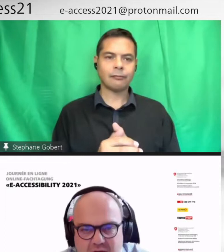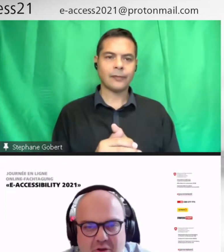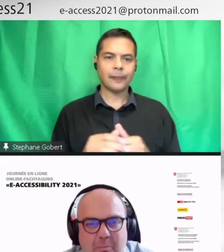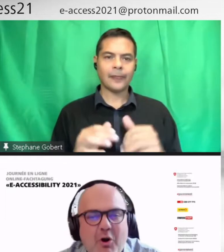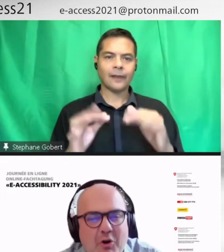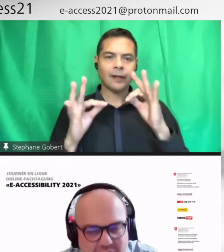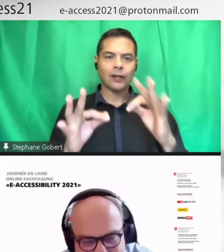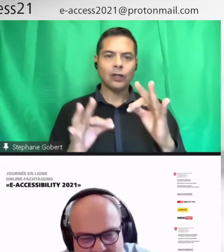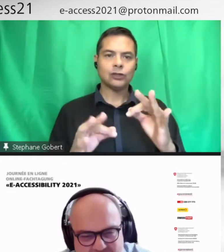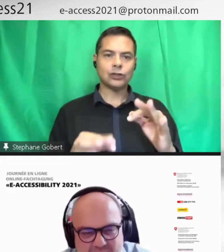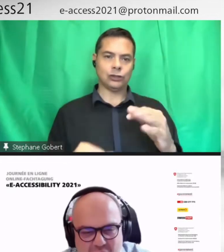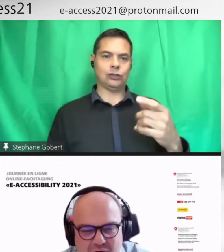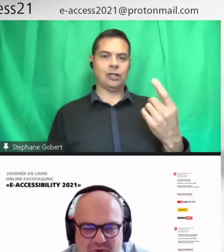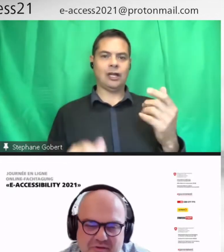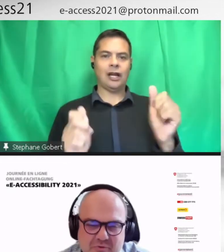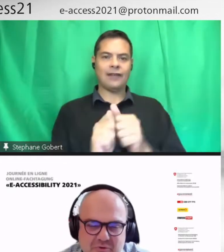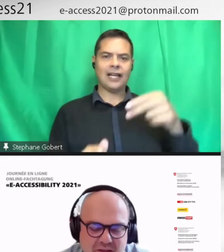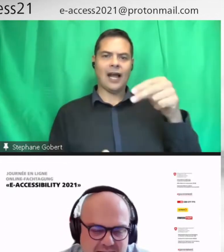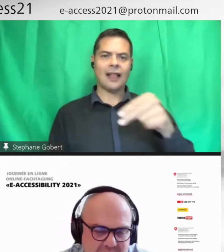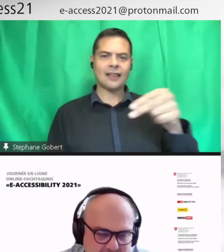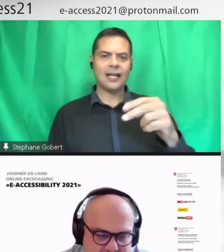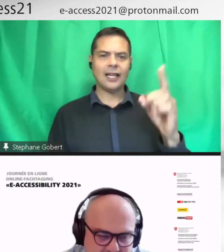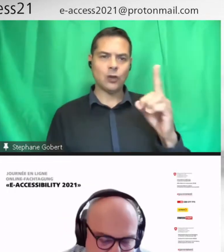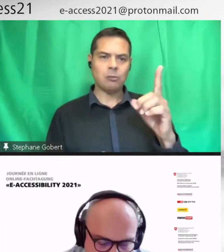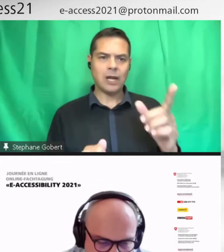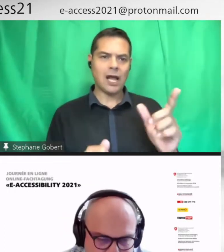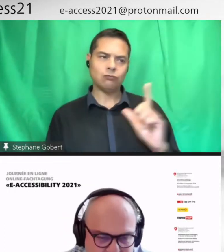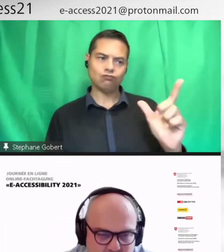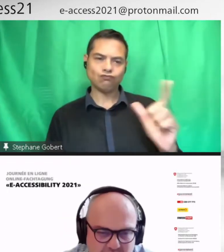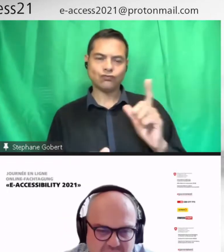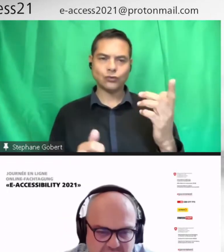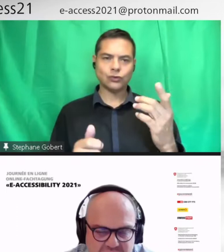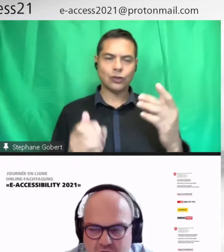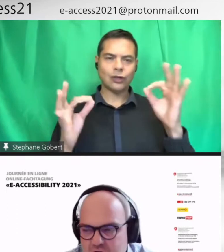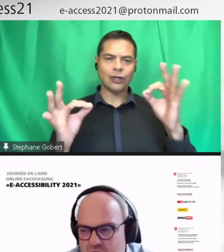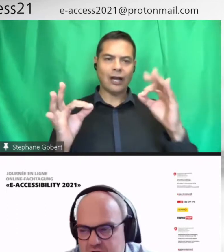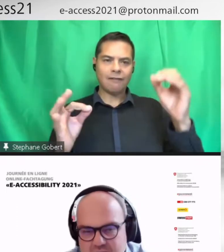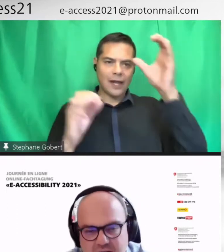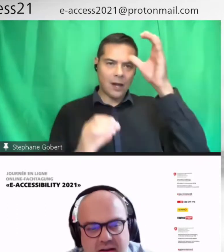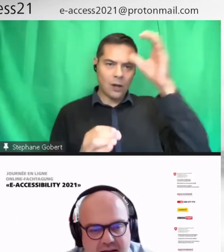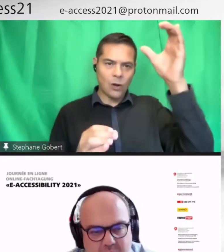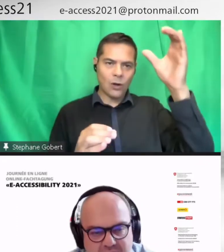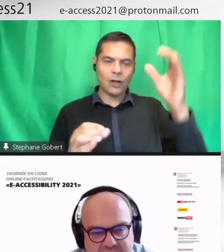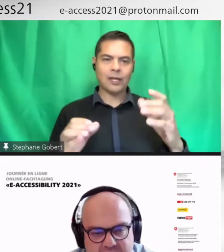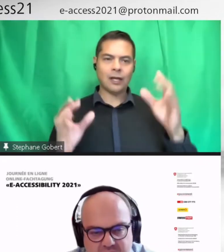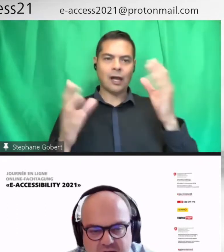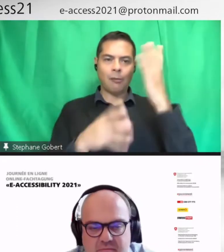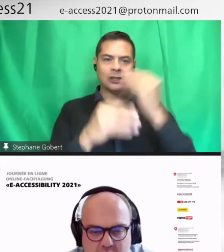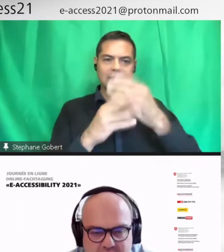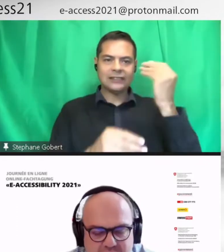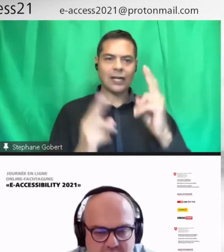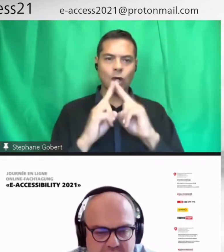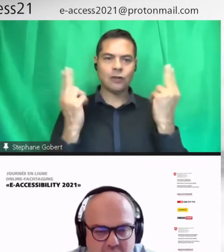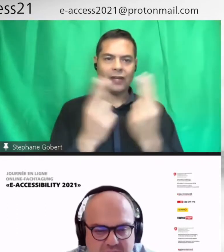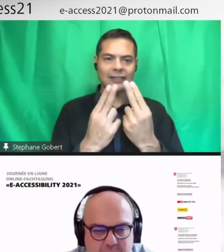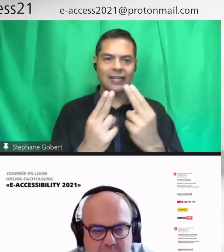on apprend différemment. Donc, la conception universelle est basée sur les neurosciences. s'est rendu compte que l'apprentissage